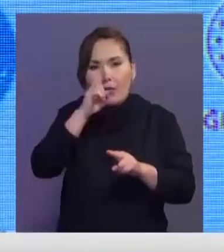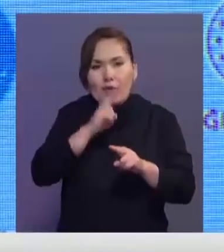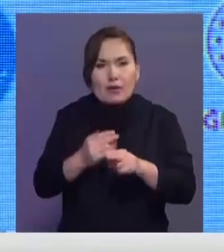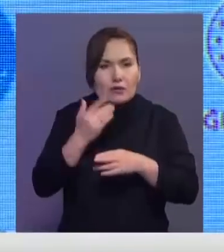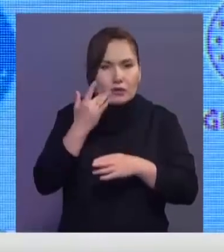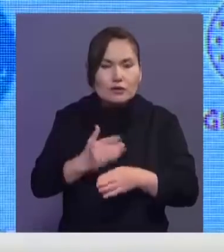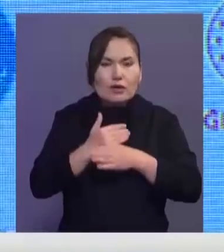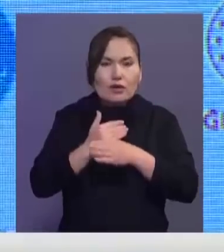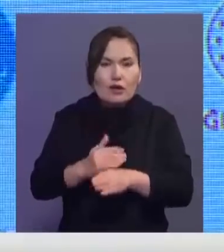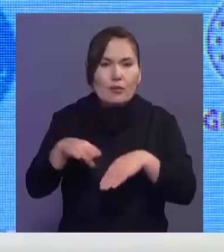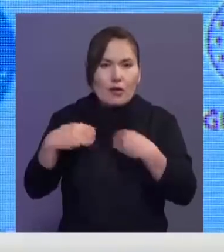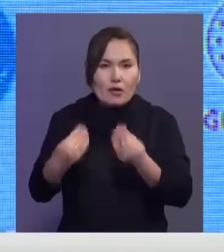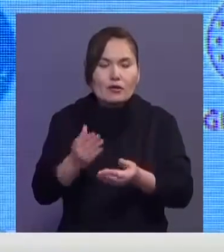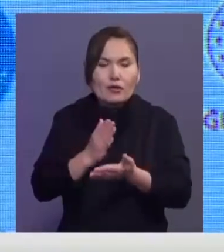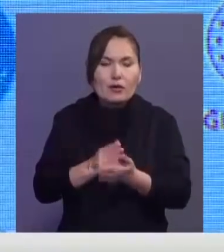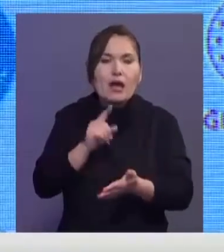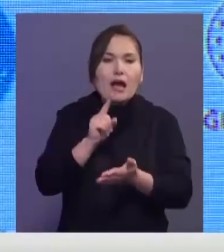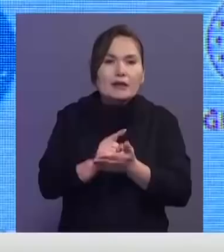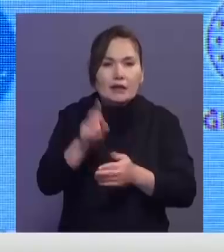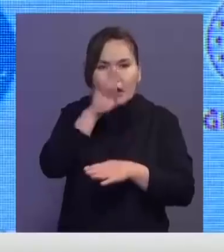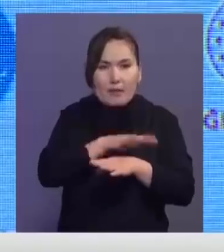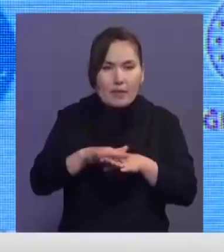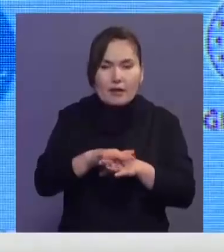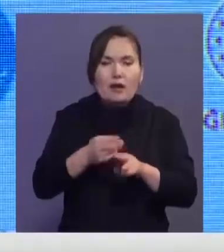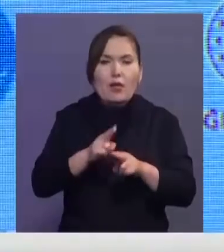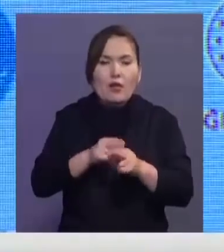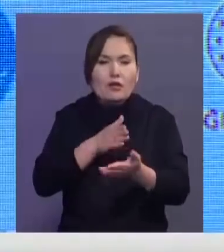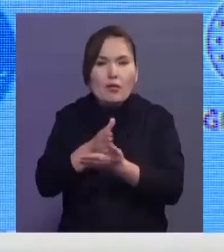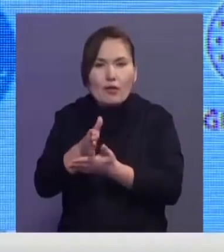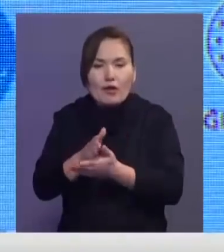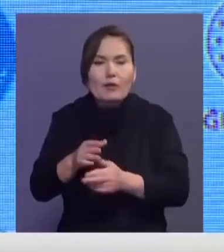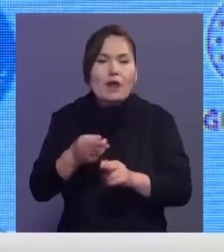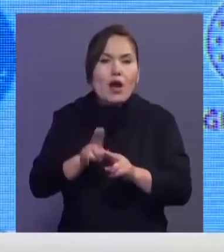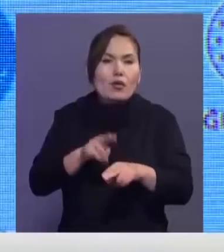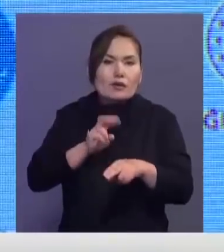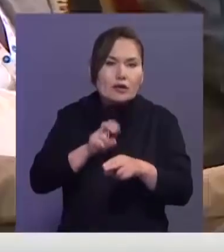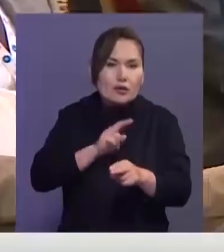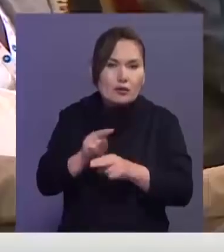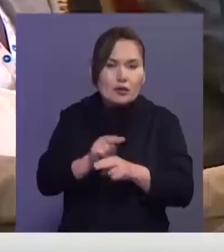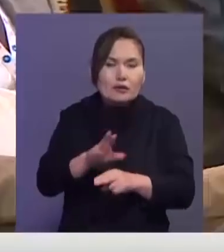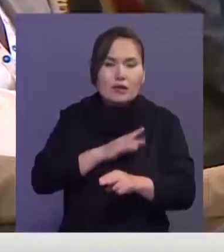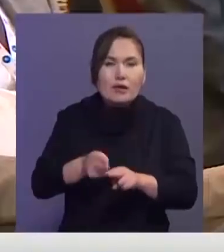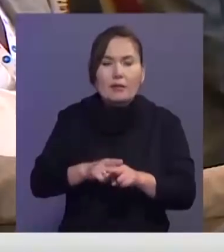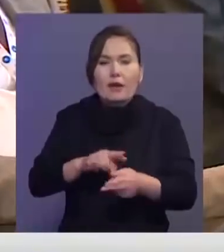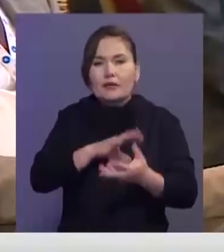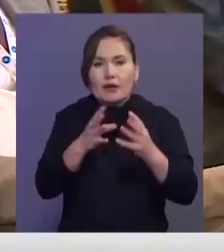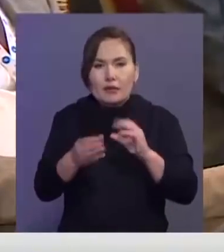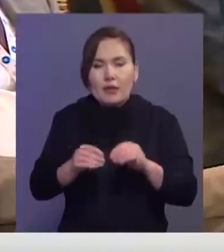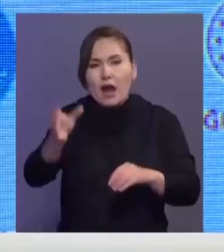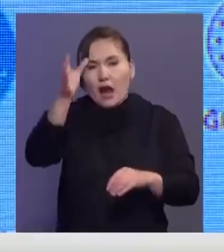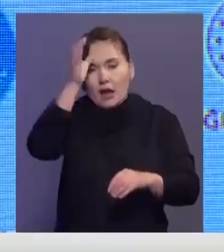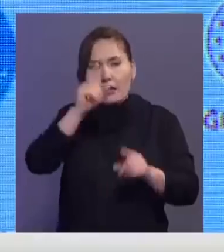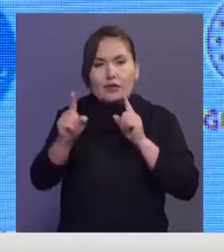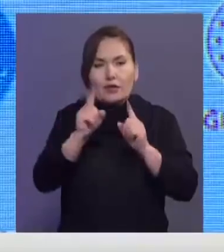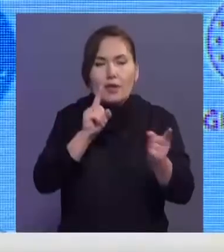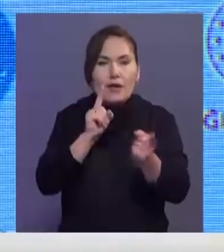Өнде білім кенгесіне мүші мамандарымыз тиісті мемлекеттерге барып тәжіріп алмасты. Одан бүлік видеоконференс арқылы бірғатар елдің ғалымдарымен